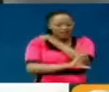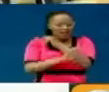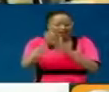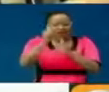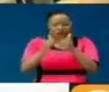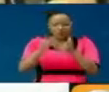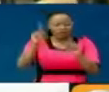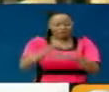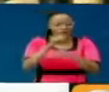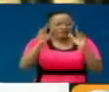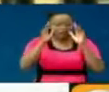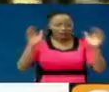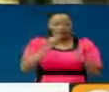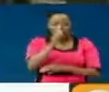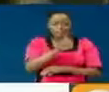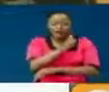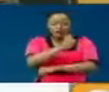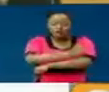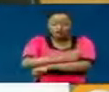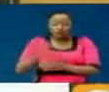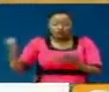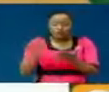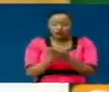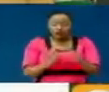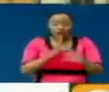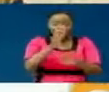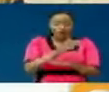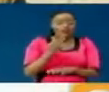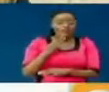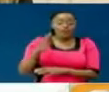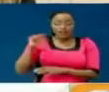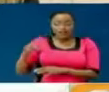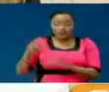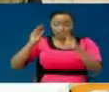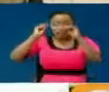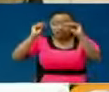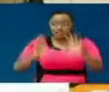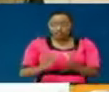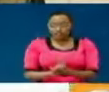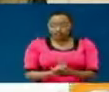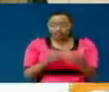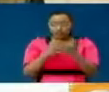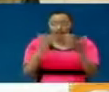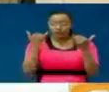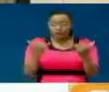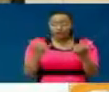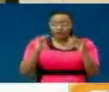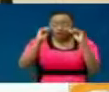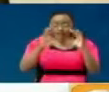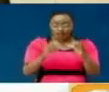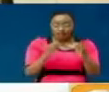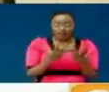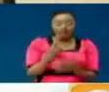inenda kupotea. Shule za kibinafsi huwajiri jumla ya walimu lakitatu. Na kufukia sasa, walimu